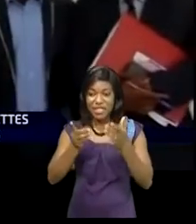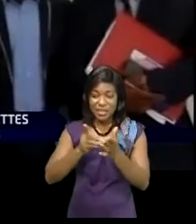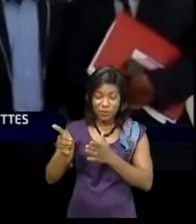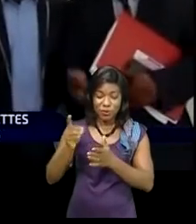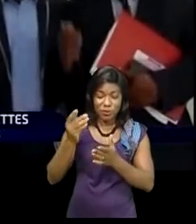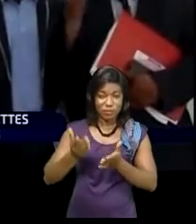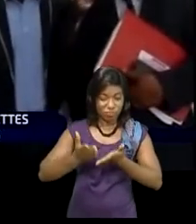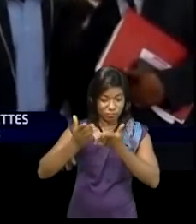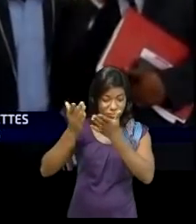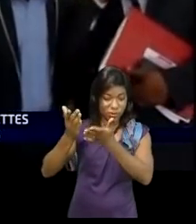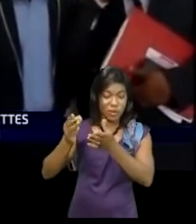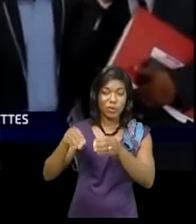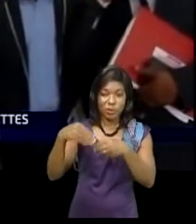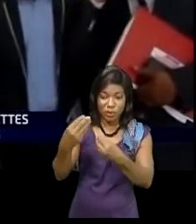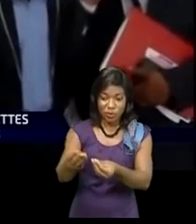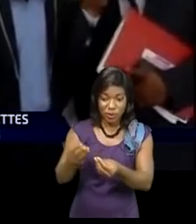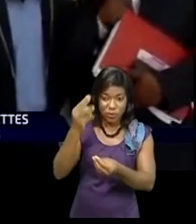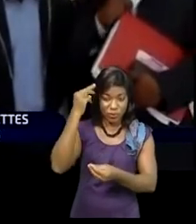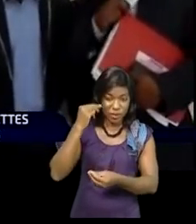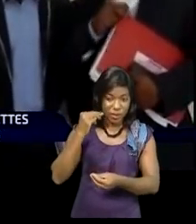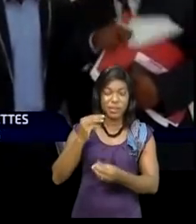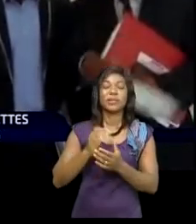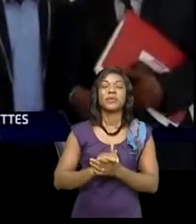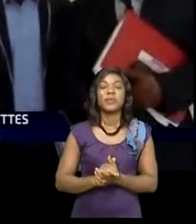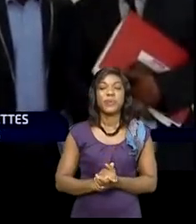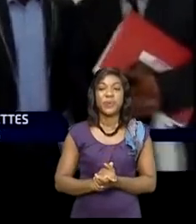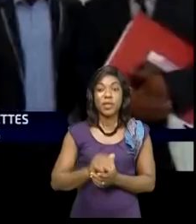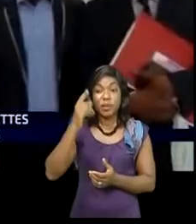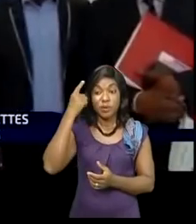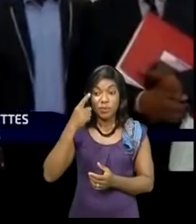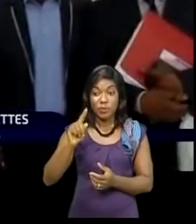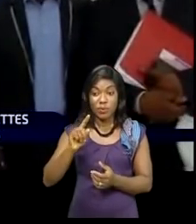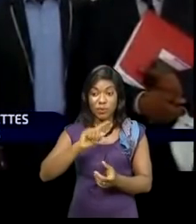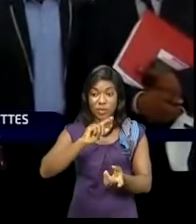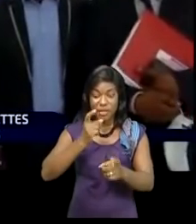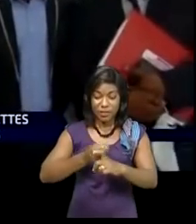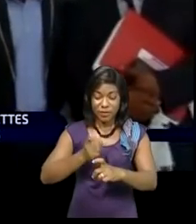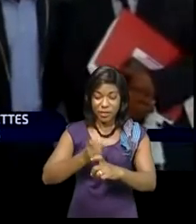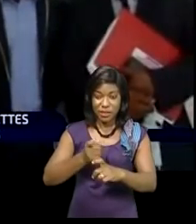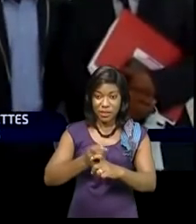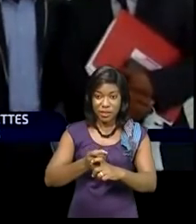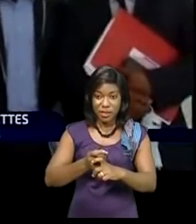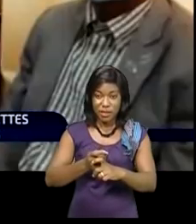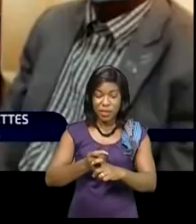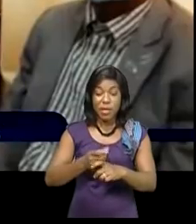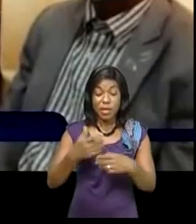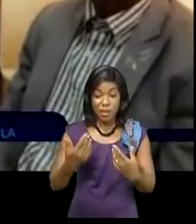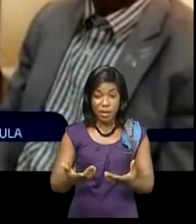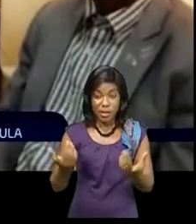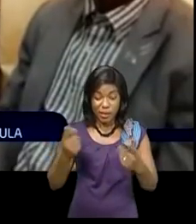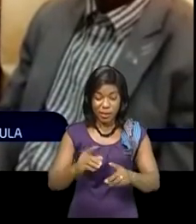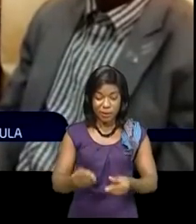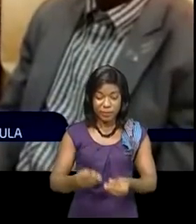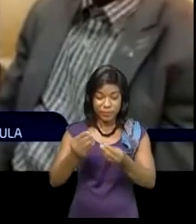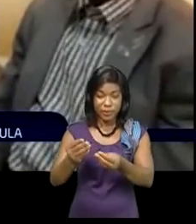qu'on doit déposer auprès de son excellence pour les réponses d'excuser au niveau de l'intérieur. En tant que dépositaire du